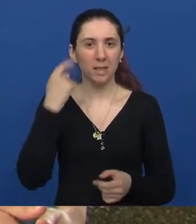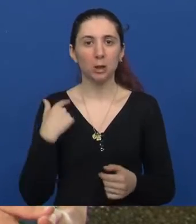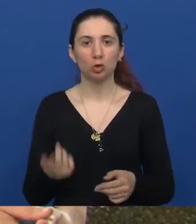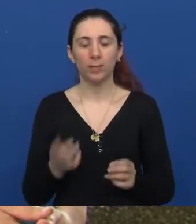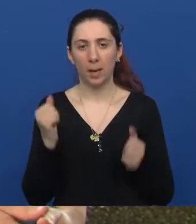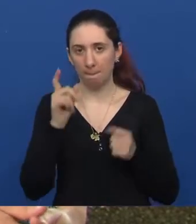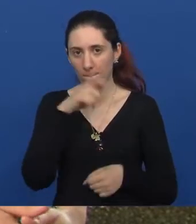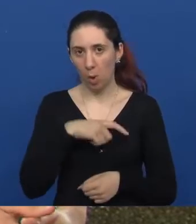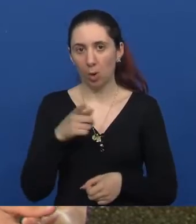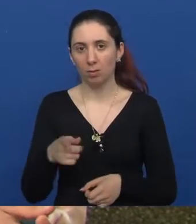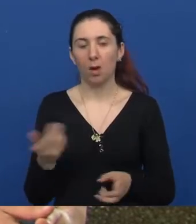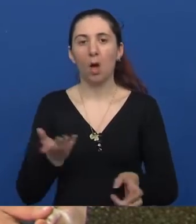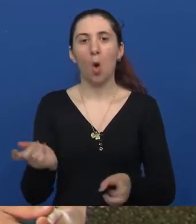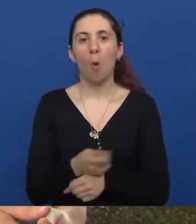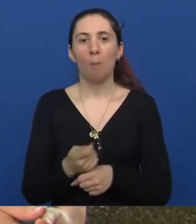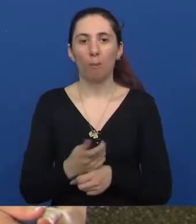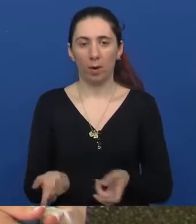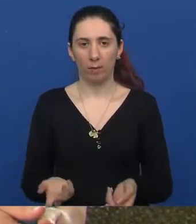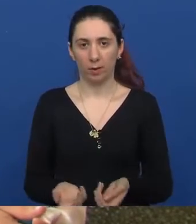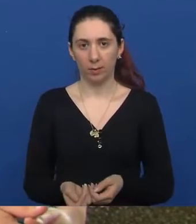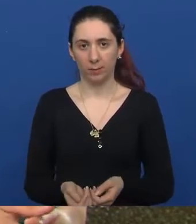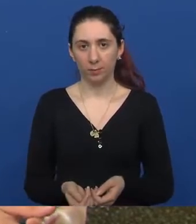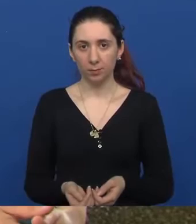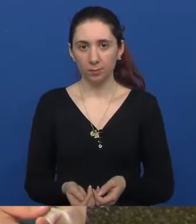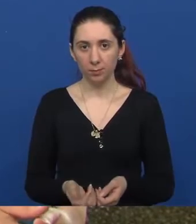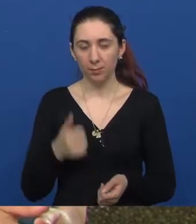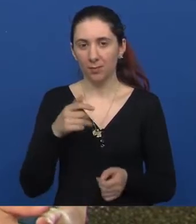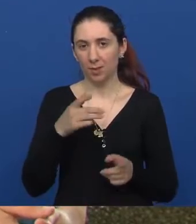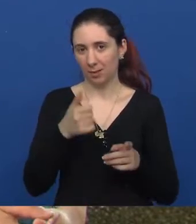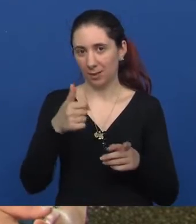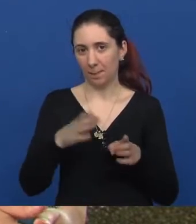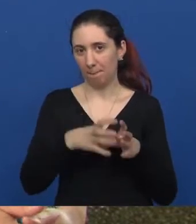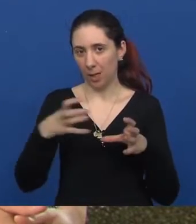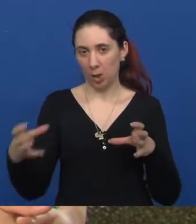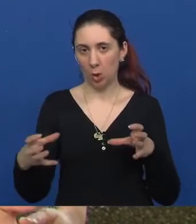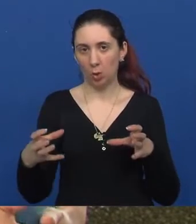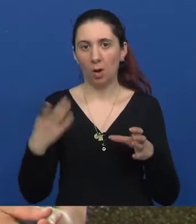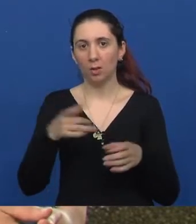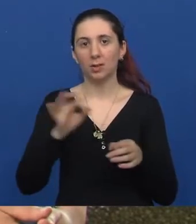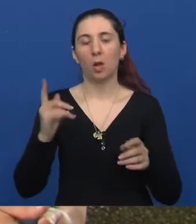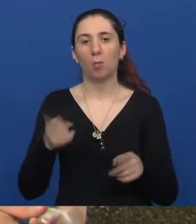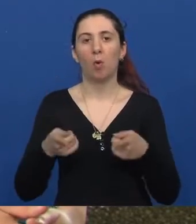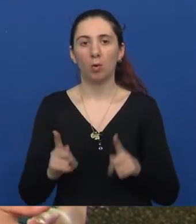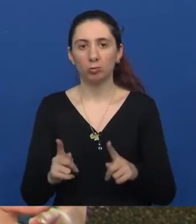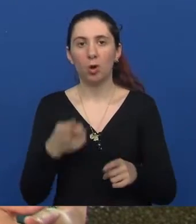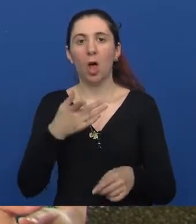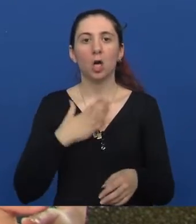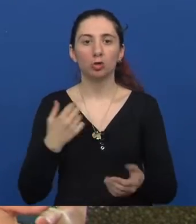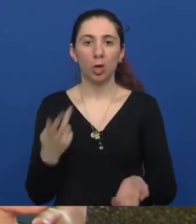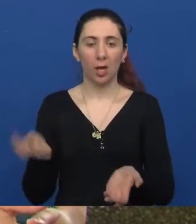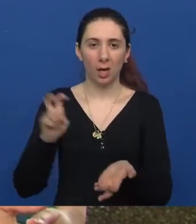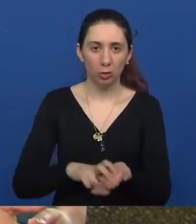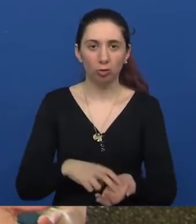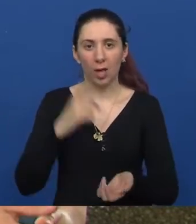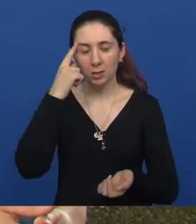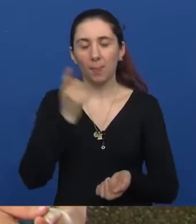me boli, taj oporavak. Znači, onaj period kad si ti konstantno u krevetu, a želiš se dignuti,